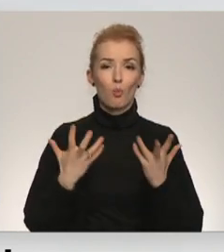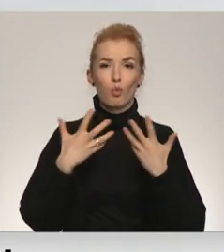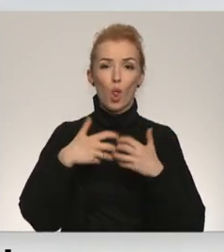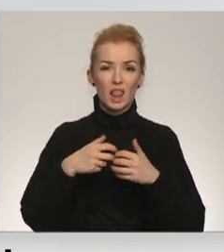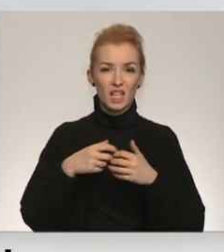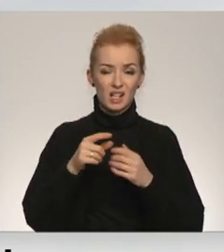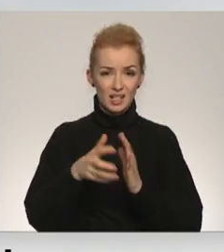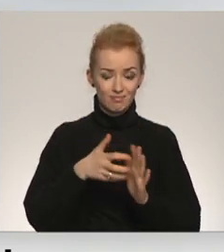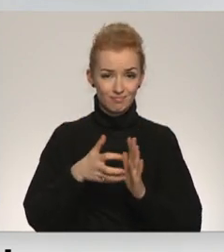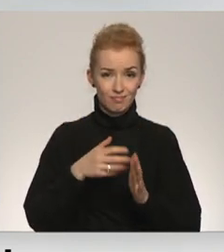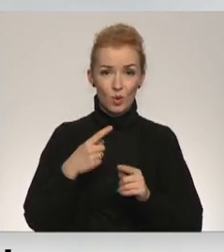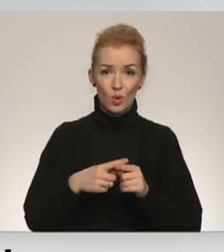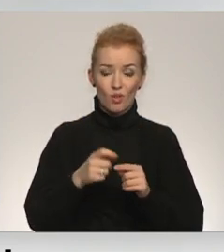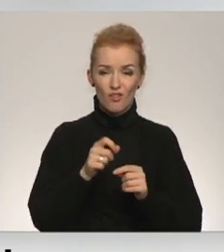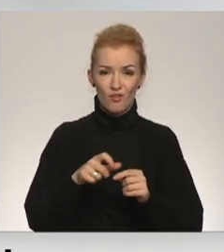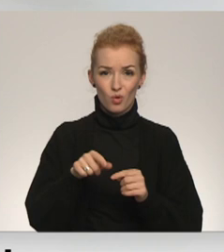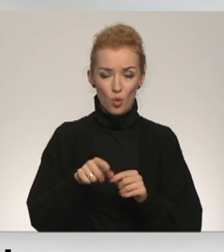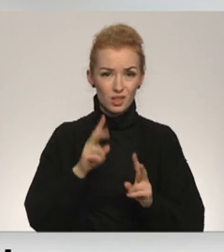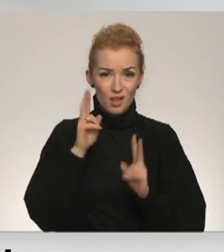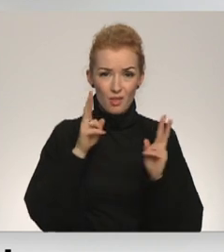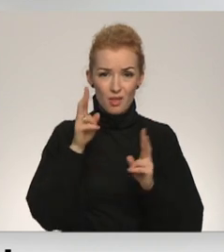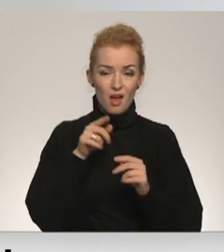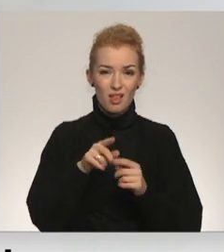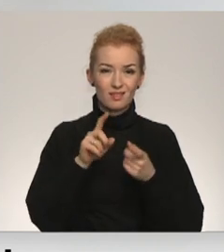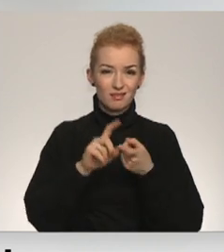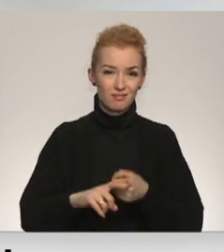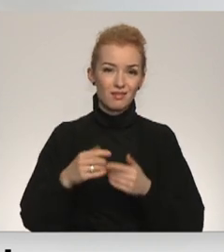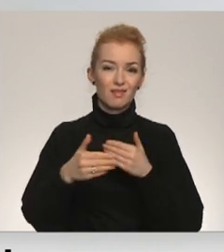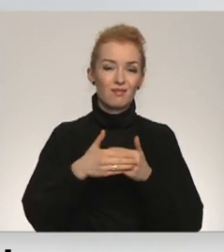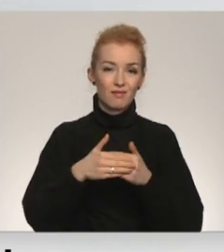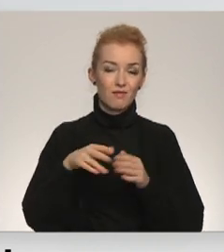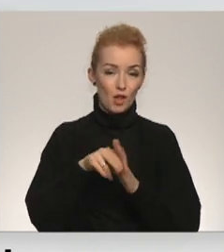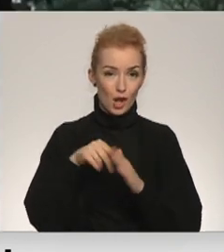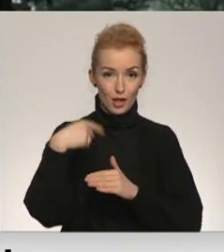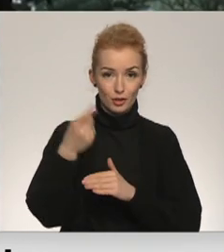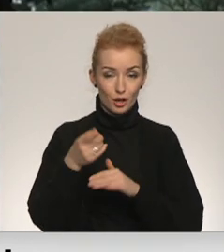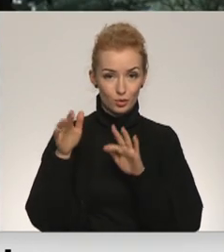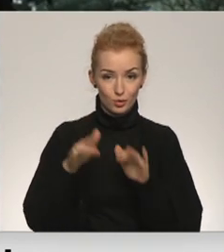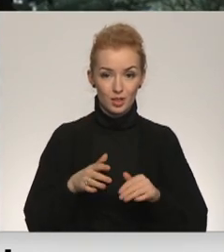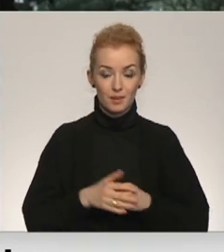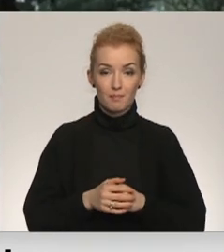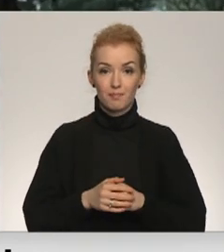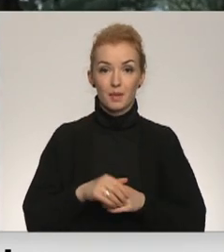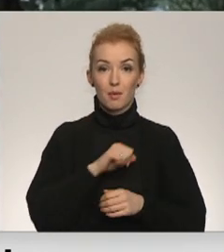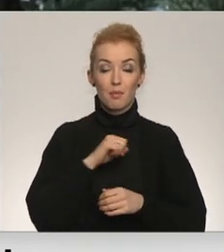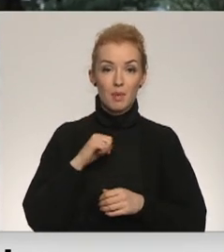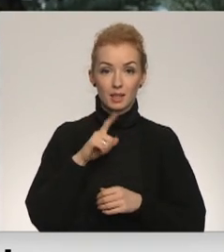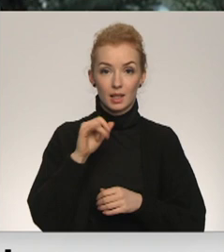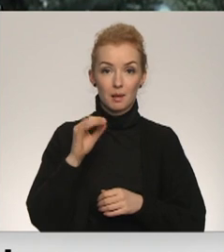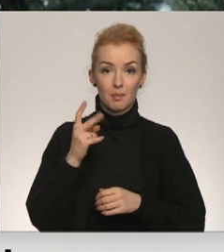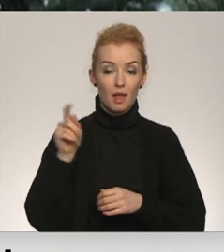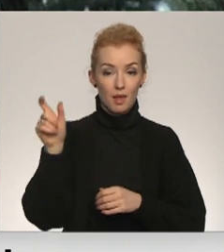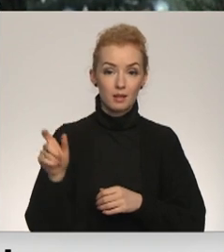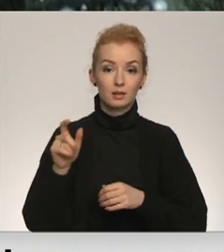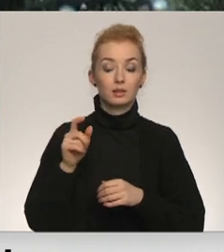spēlēm un vairāk šo saceltu ažiotāžu saistē ar gaidāmajām saimas vēlēšanām. Lībēks redaktēvē skaidro, ka šo jautājumu